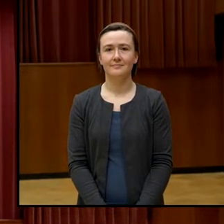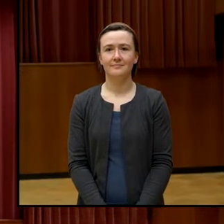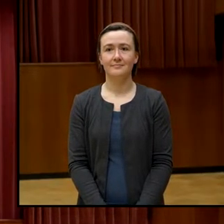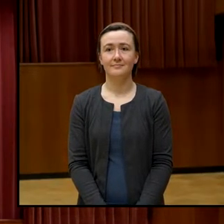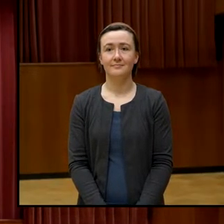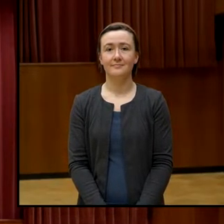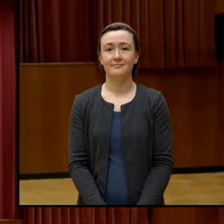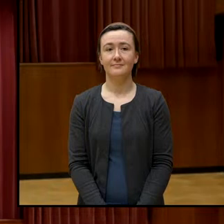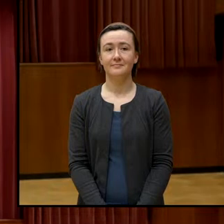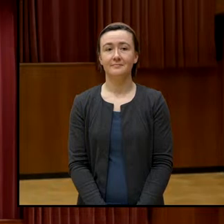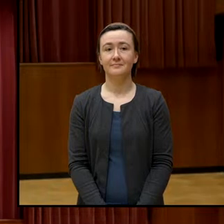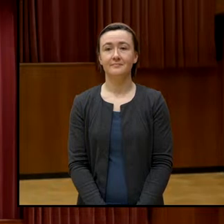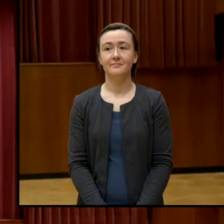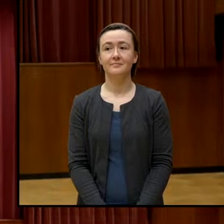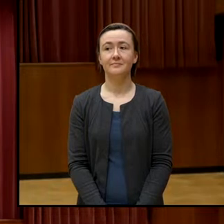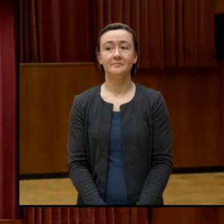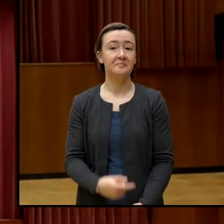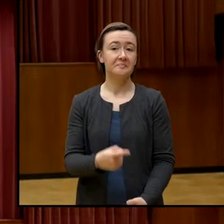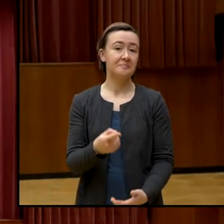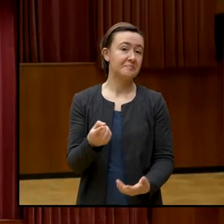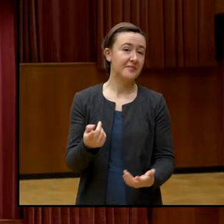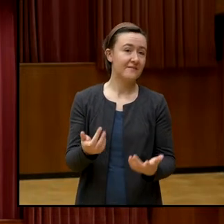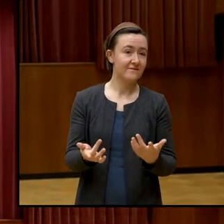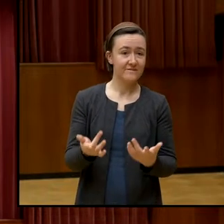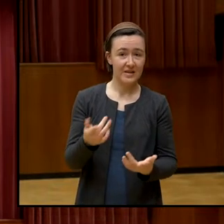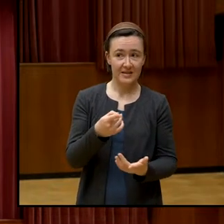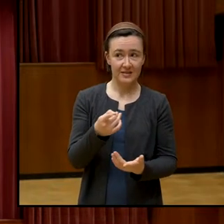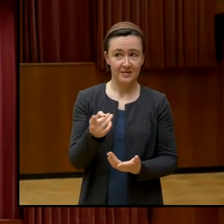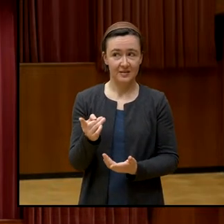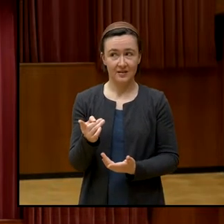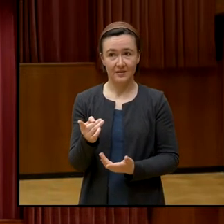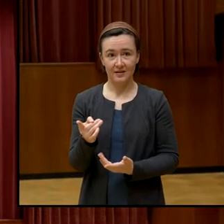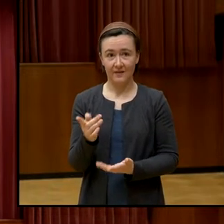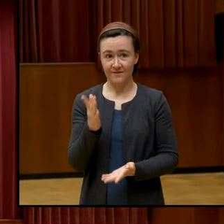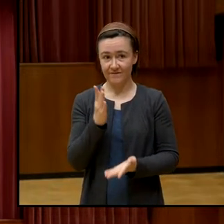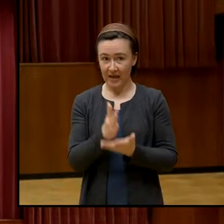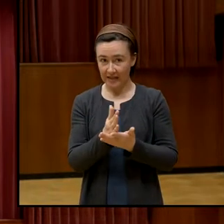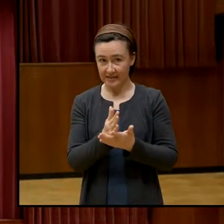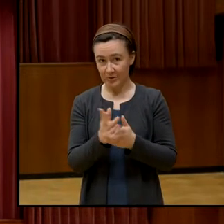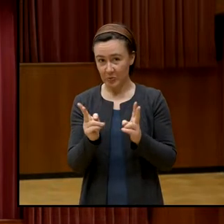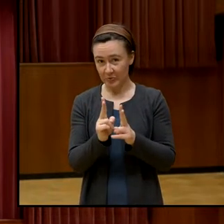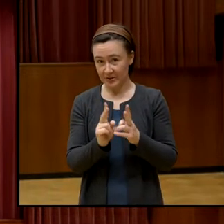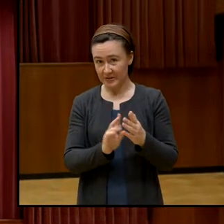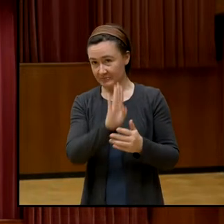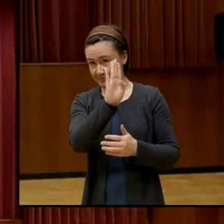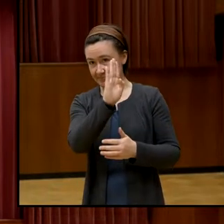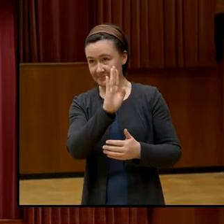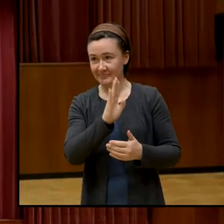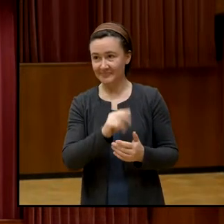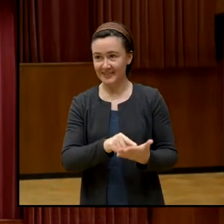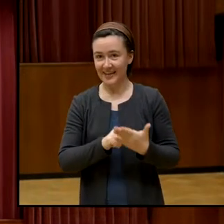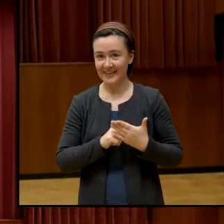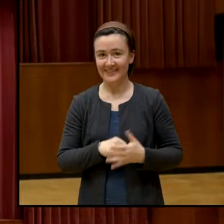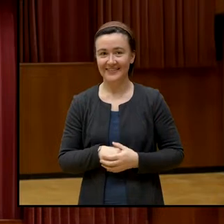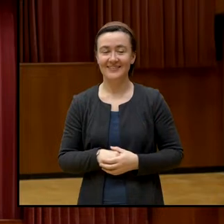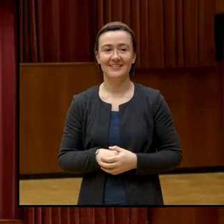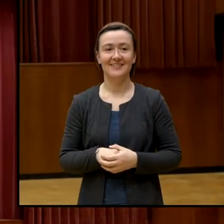Vielleicht geben Sie mir ein kurzes Handzeichen, wenn Sie fertig sind mit Ihrer Beantwortung,